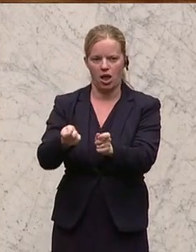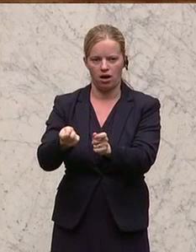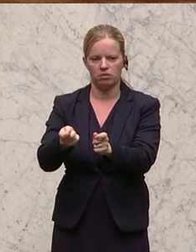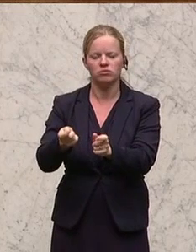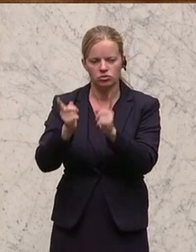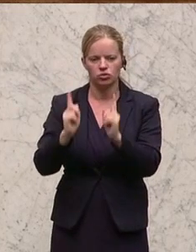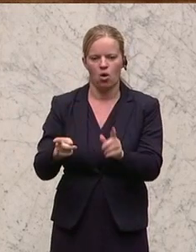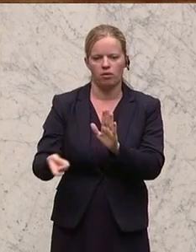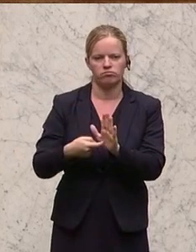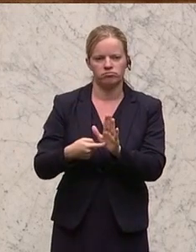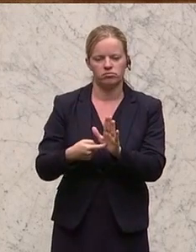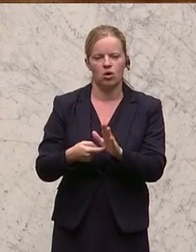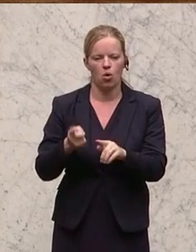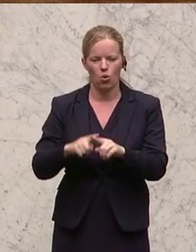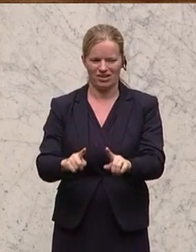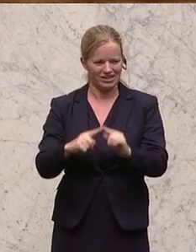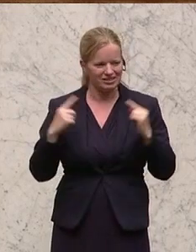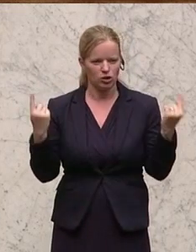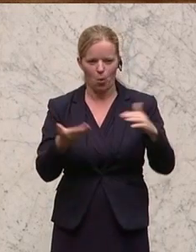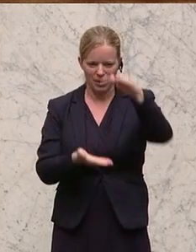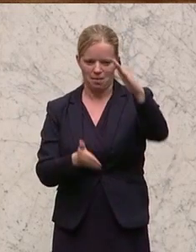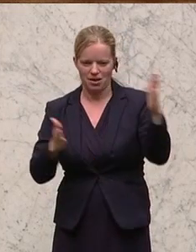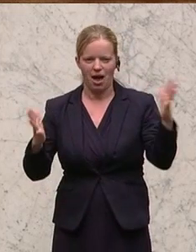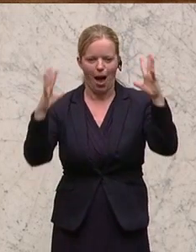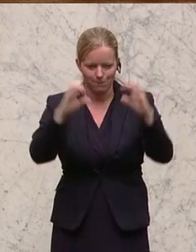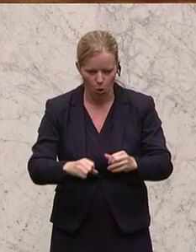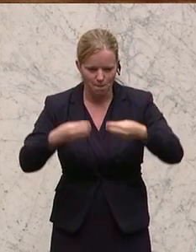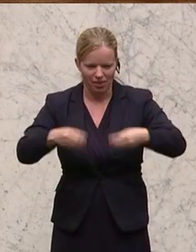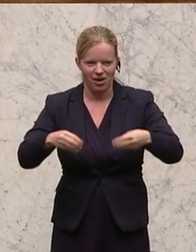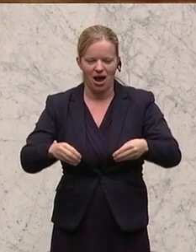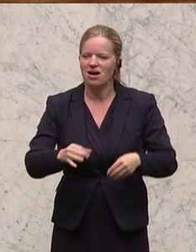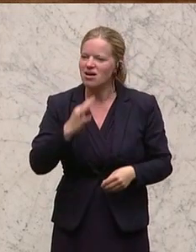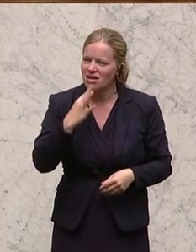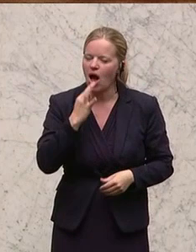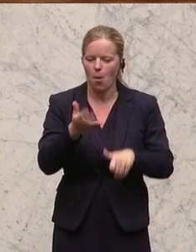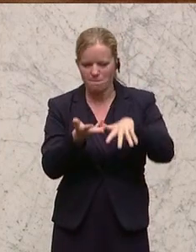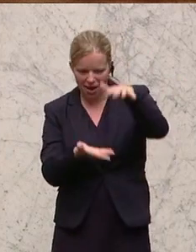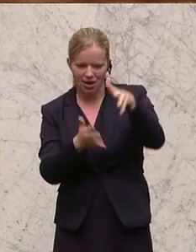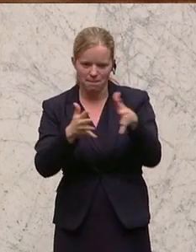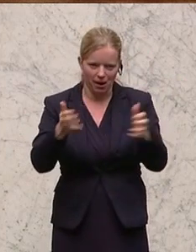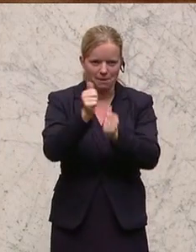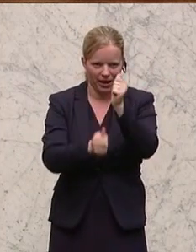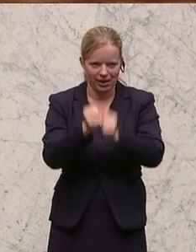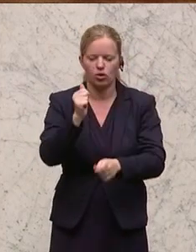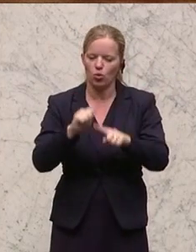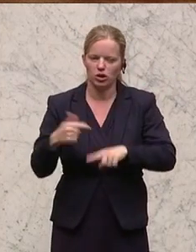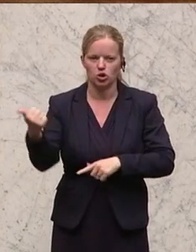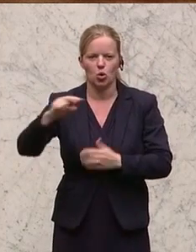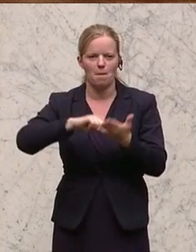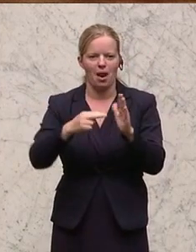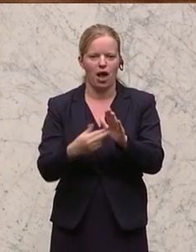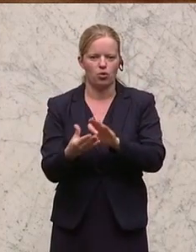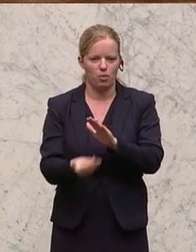sowie im Bekanntgabe der gesamten Kubikmeter an Abbruchmaterial unter genauer Darstellung der Mengenberechnung samt Plankopie